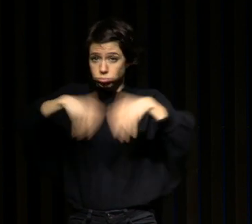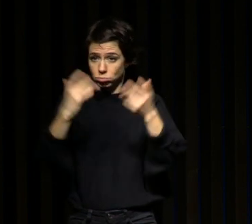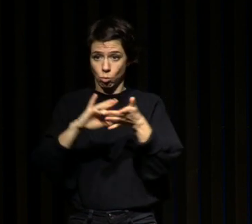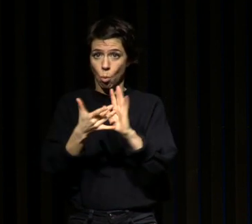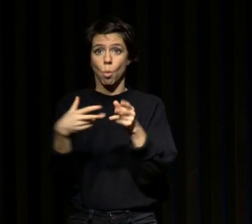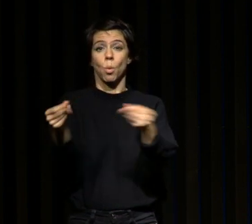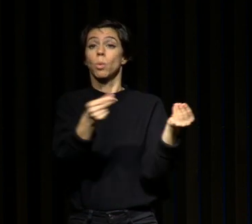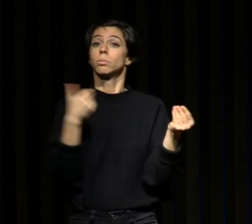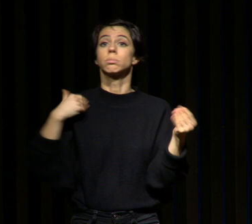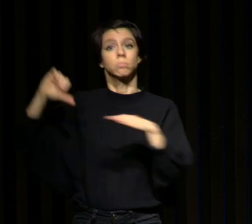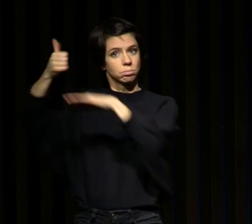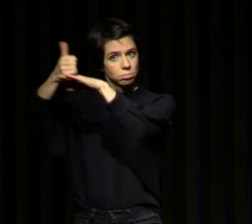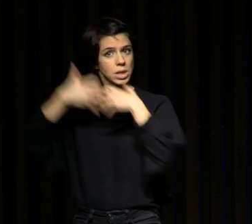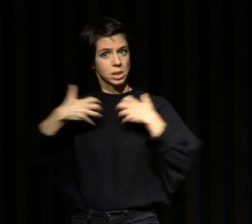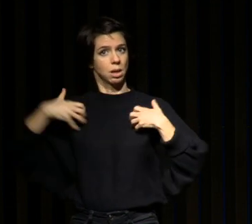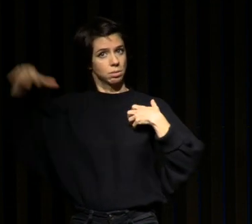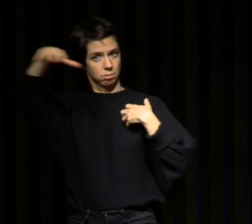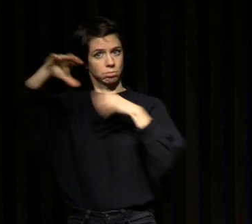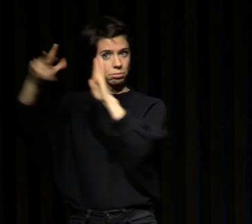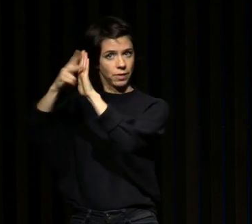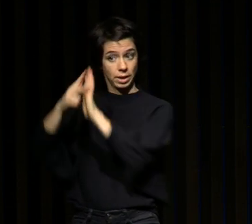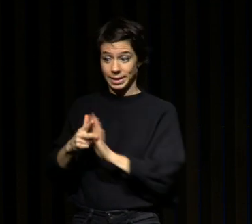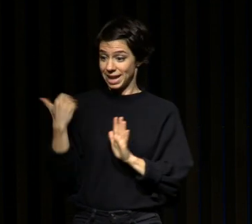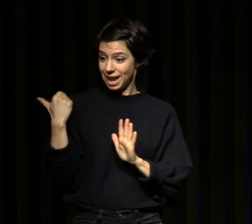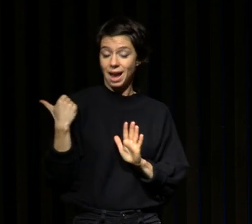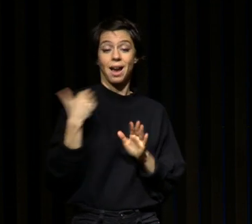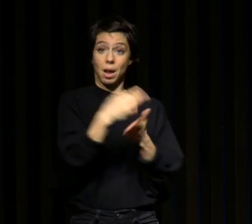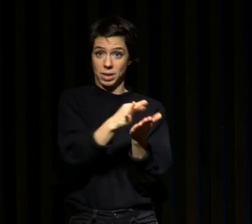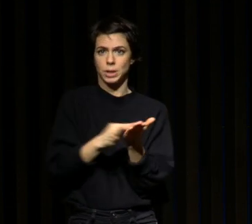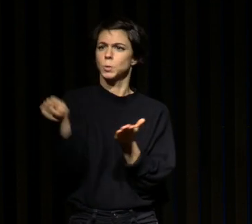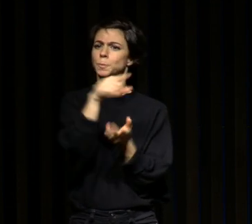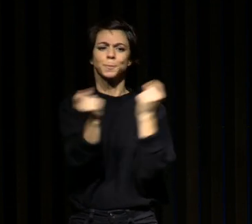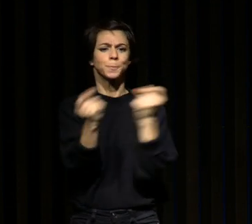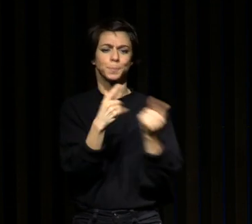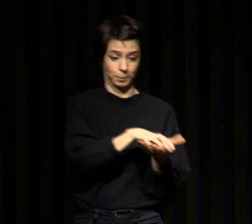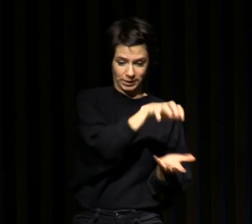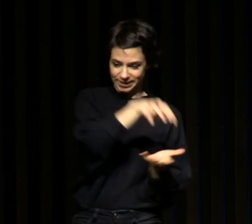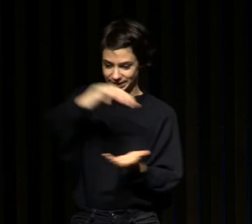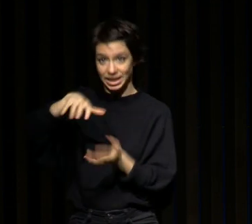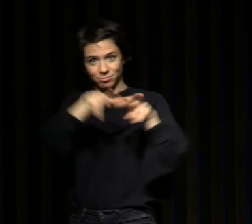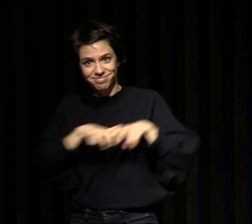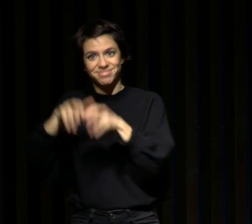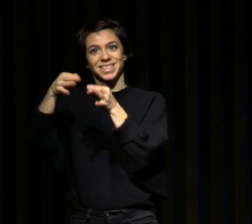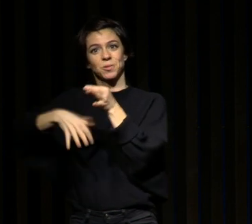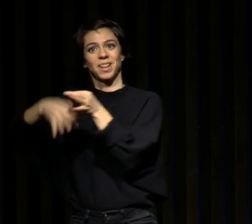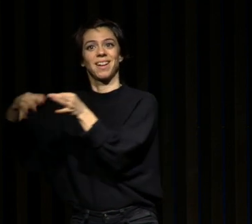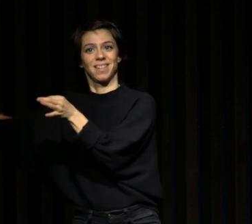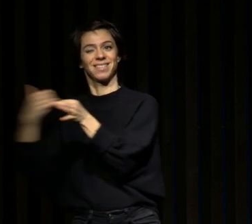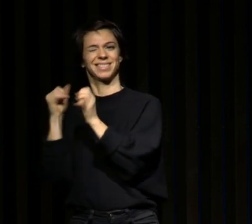scientifiquement validées on a d'ailleurs publié les premiers résultats de cette application-là en fait cette application je l'ai faite en écrivant